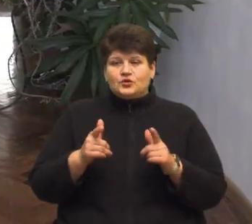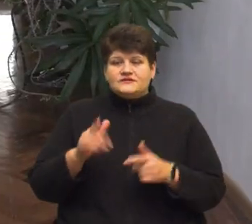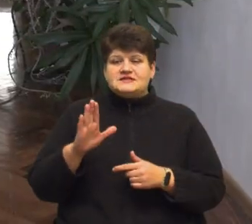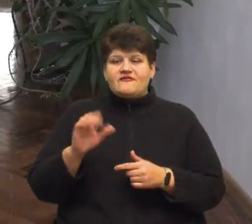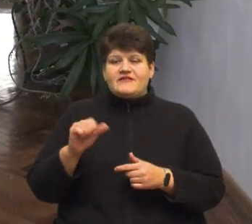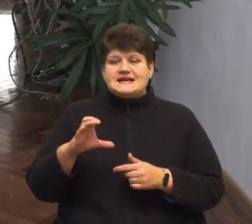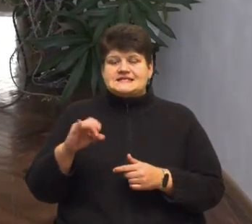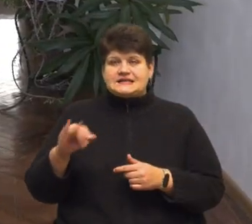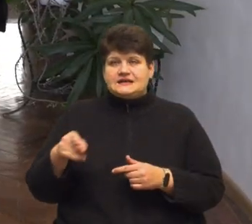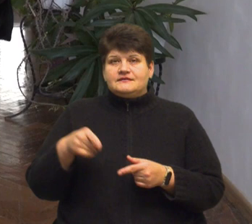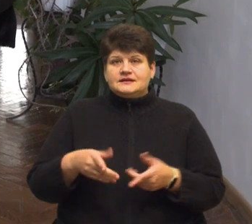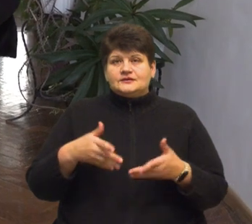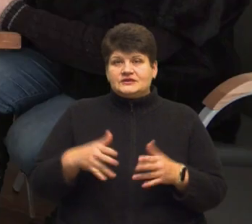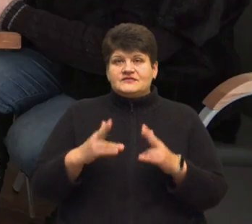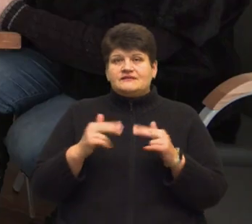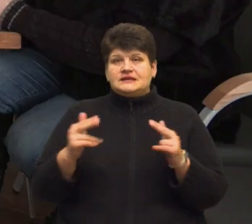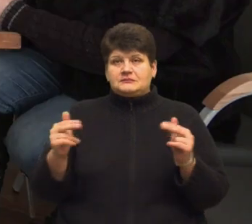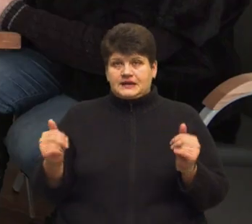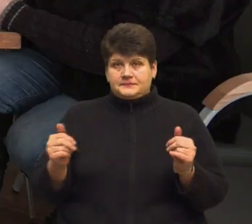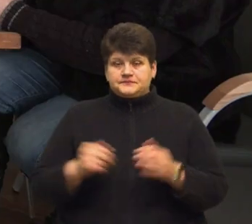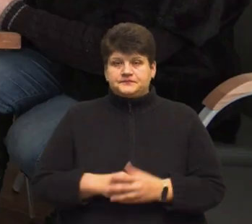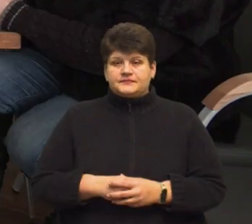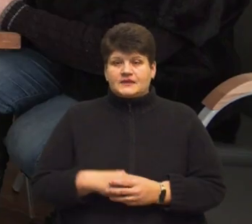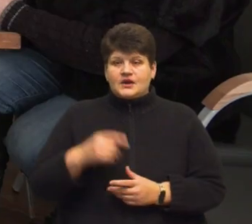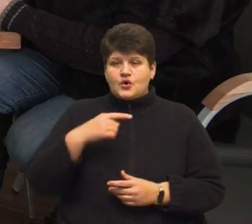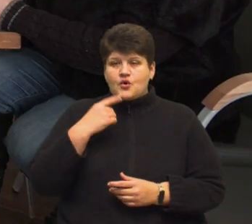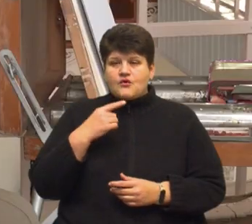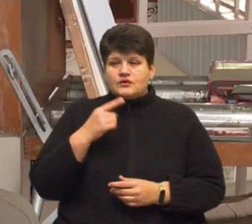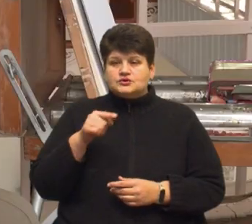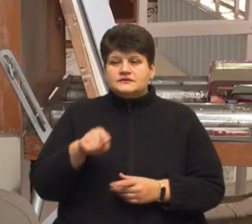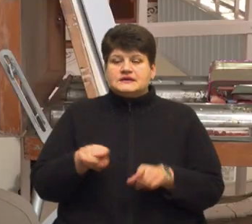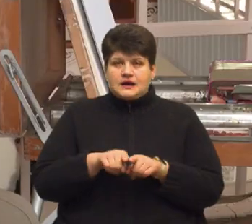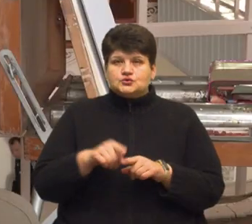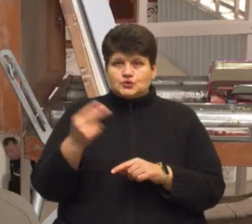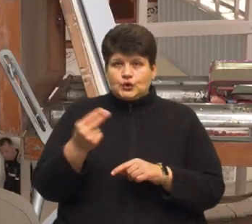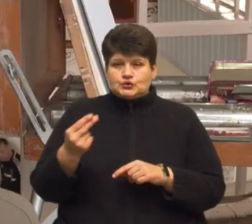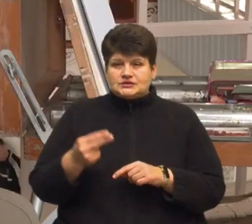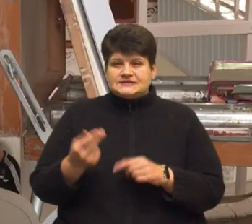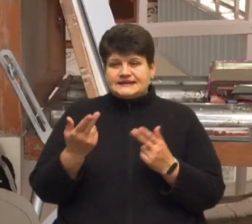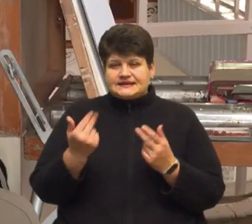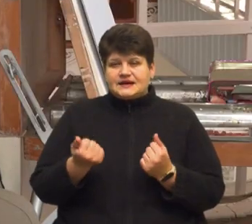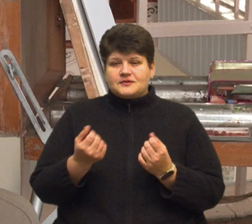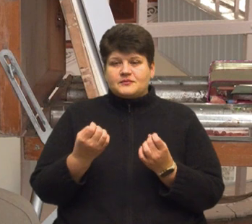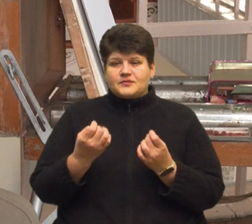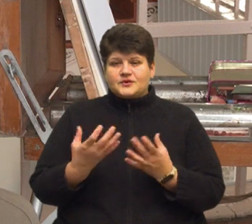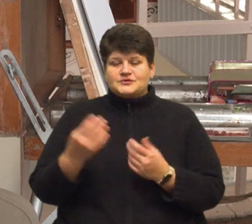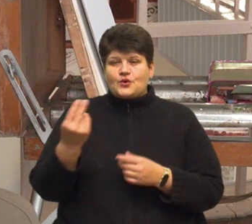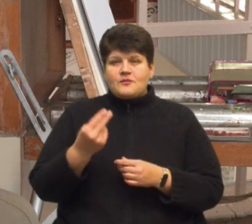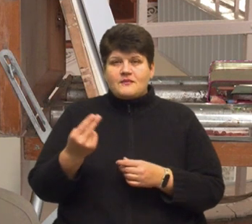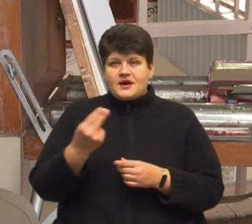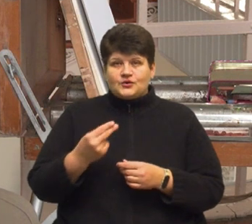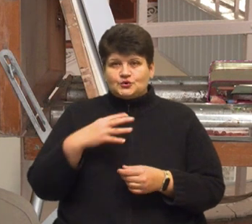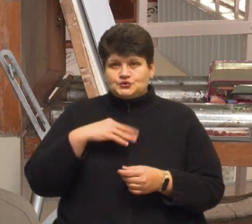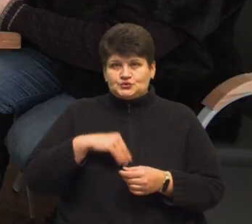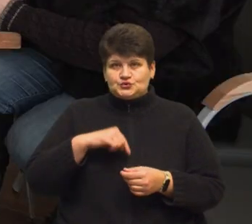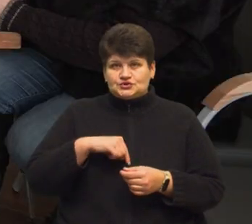Чоловік родом із Дніпра. Кажуть, що ви теж художник. Я так, малюю просто. Ну, все одно, душею